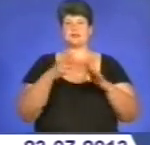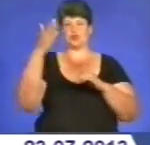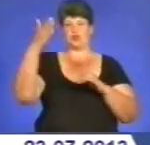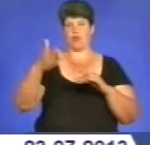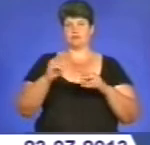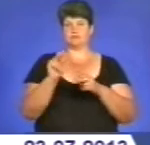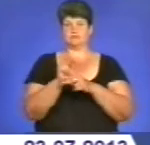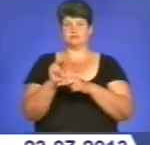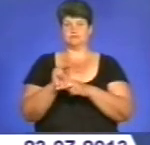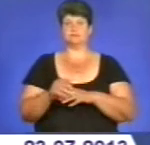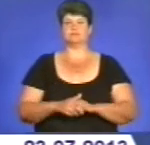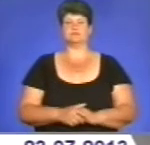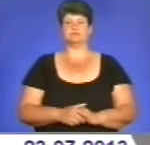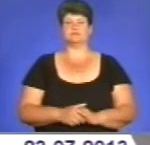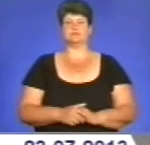Людмила Путькалець.